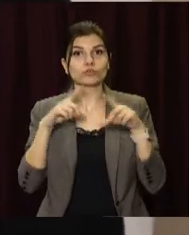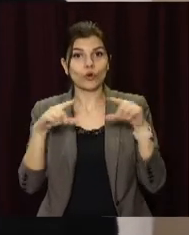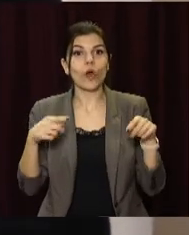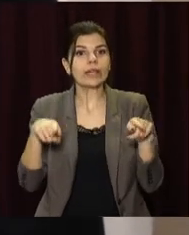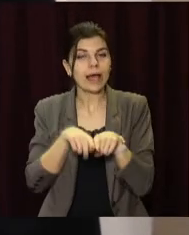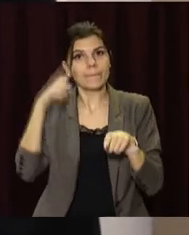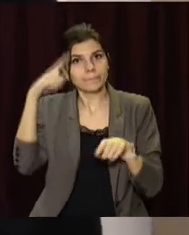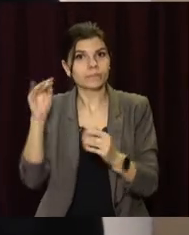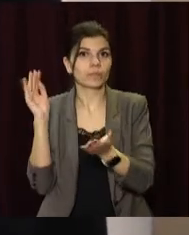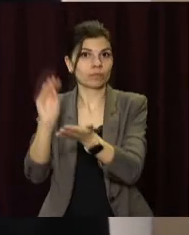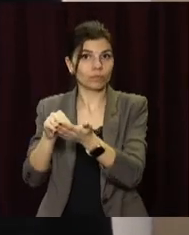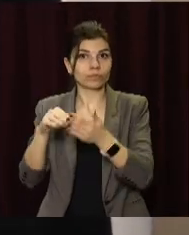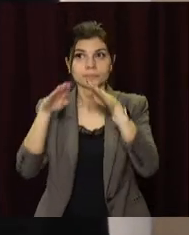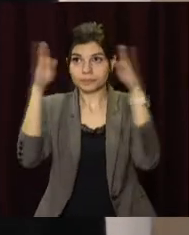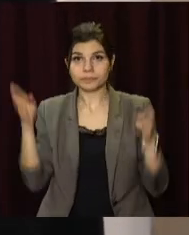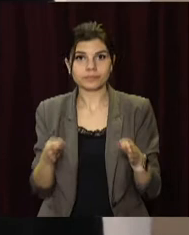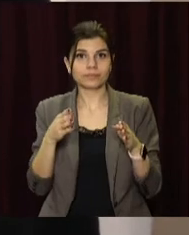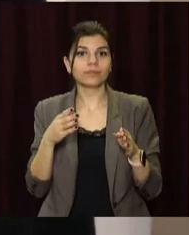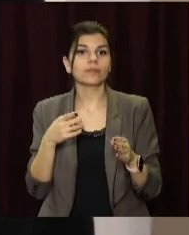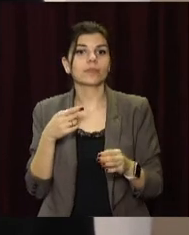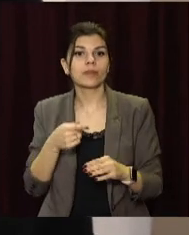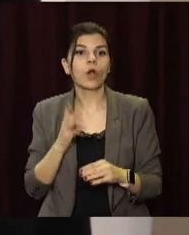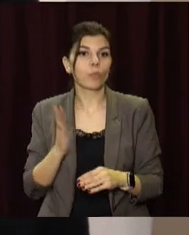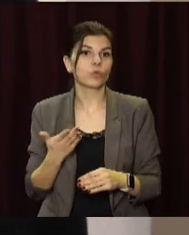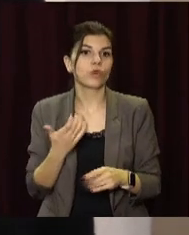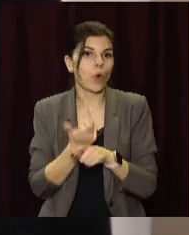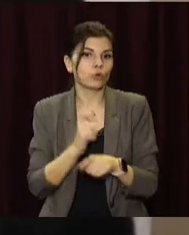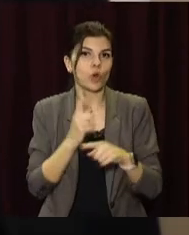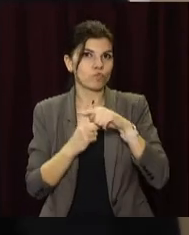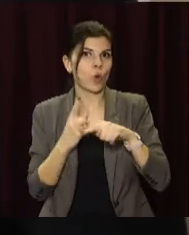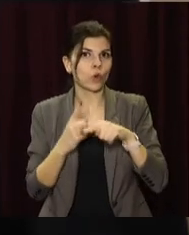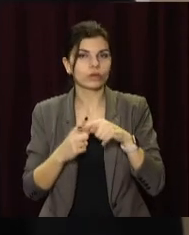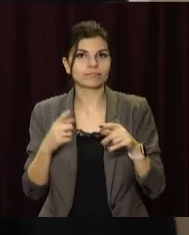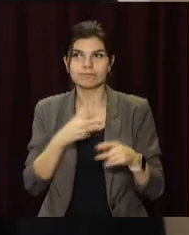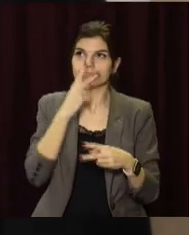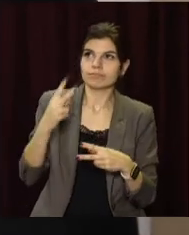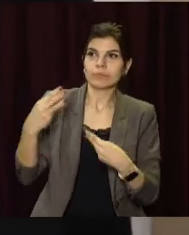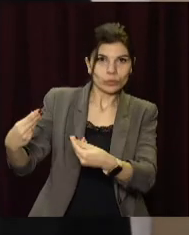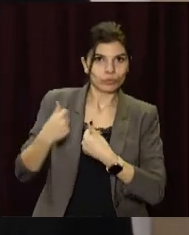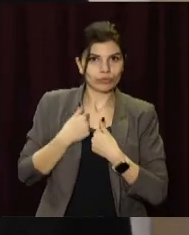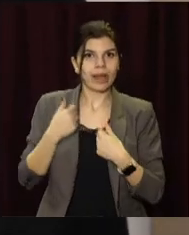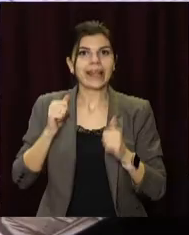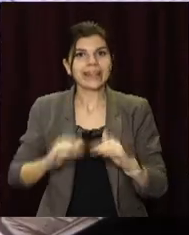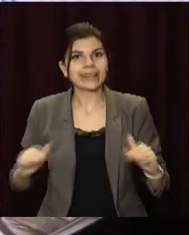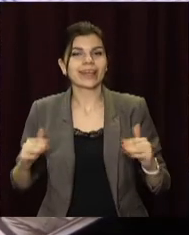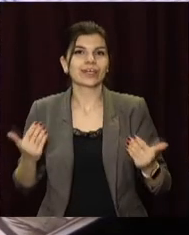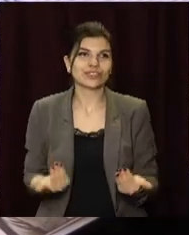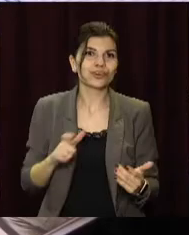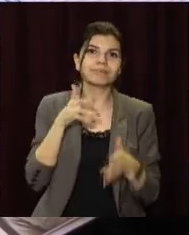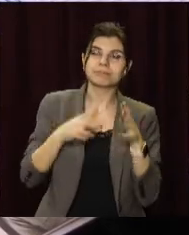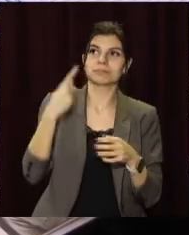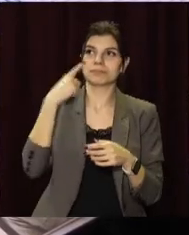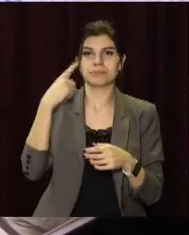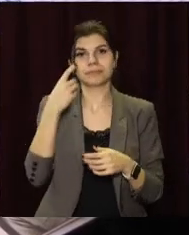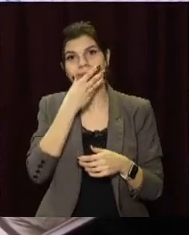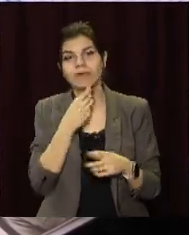вистачувала ось така експозиція. Вона буде нести дуже положительний заряд для дітей, для молоді, жителів нашого